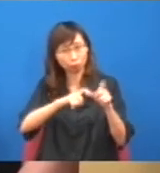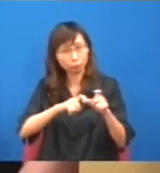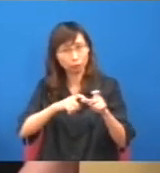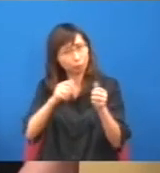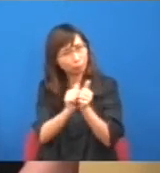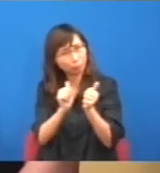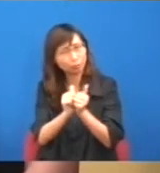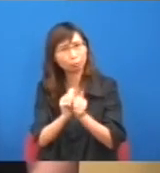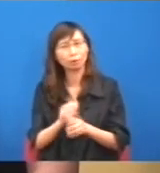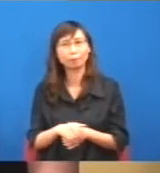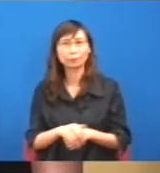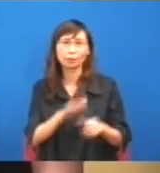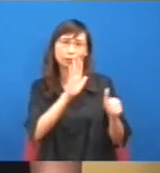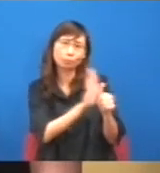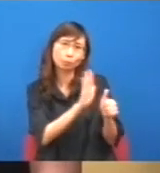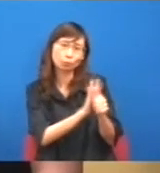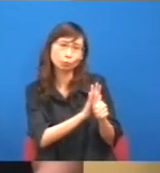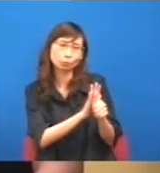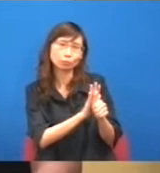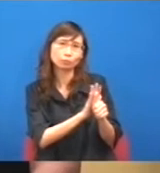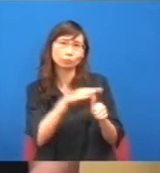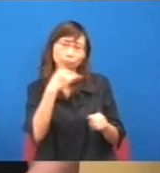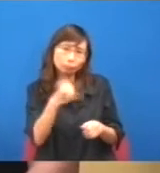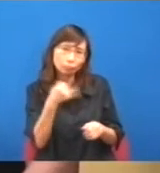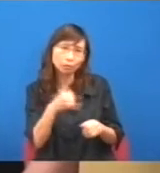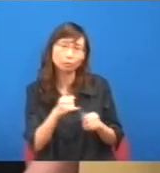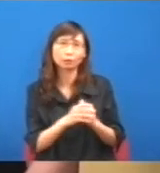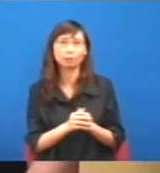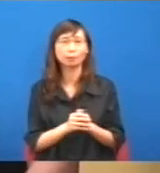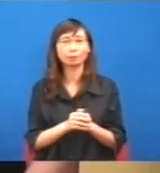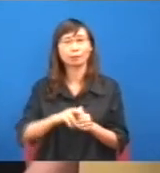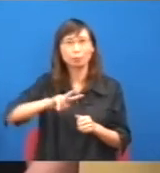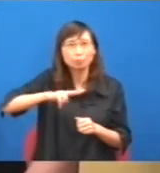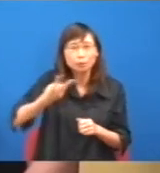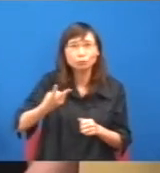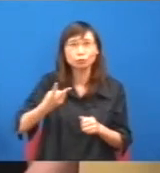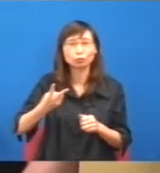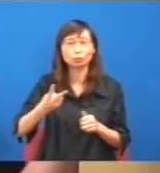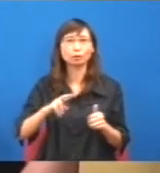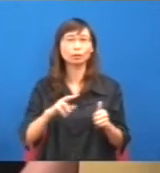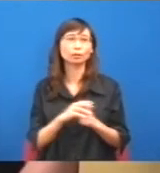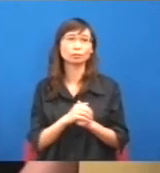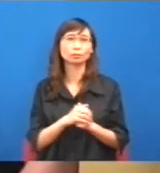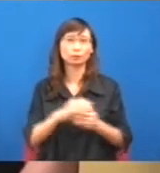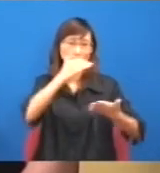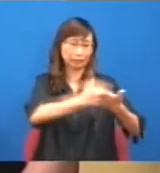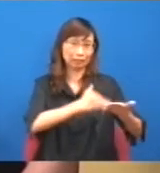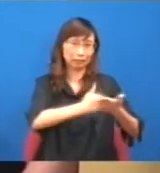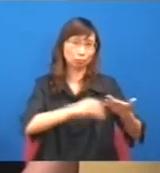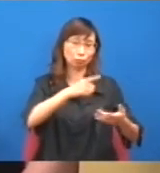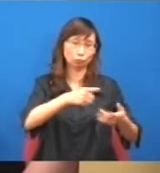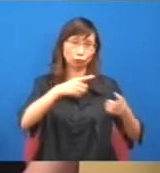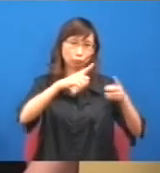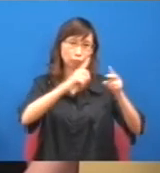環境需要,間接令他們受到一些漠削,或者甚至其實最低工資某程度上,反映不到現實之餘,其實